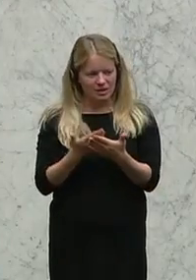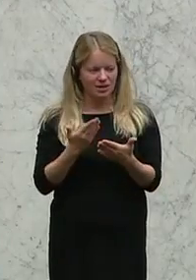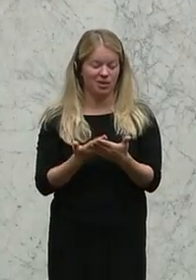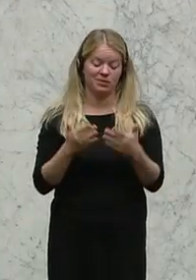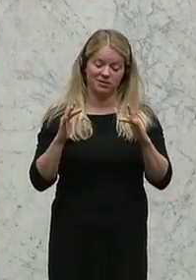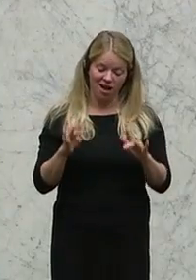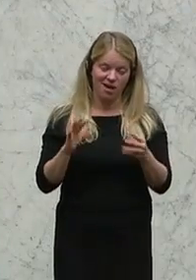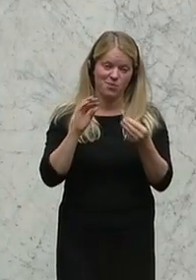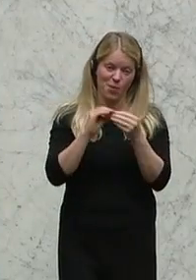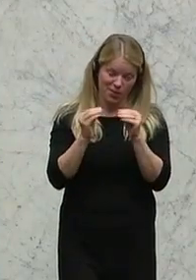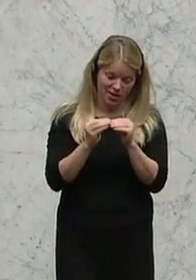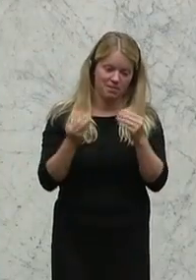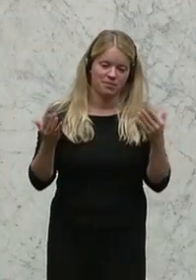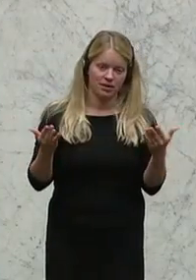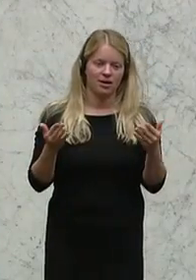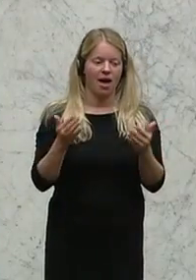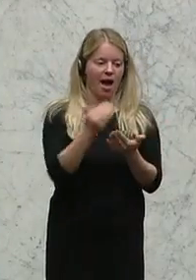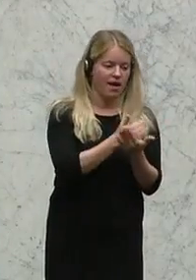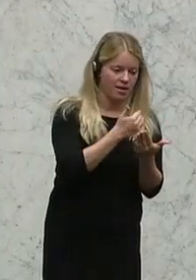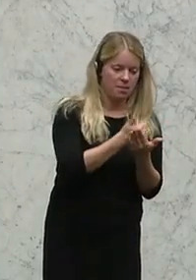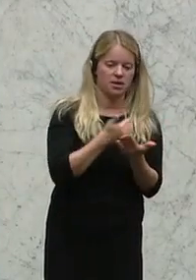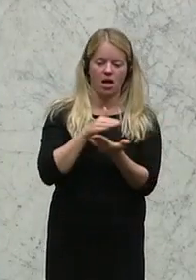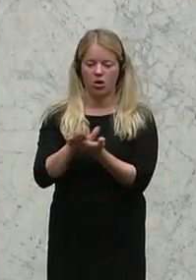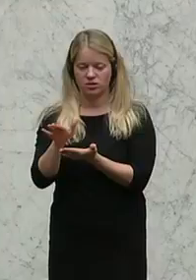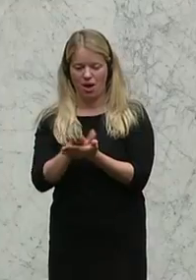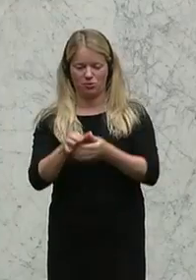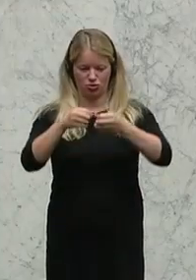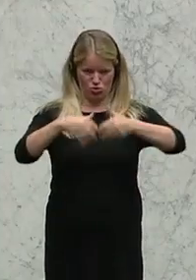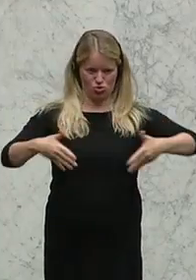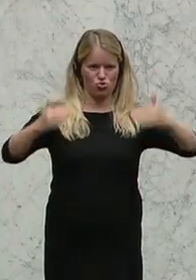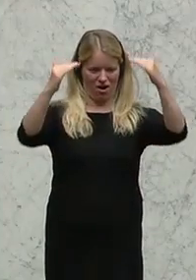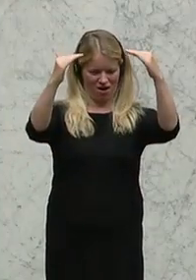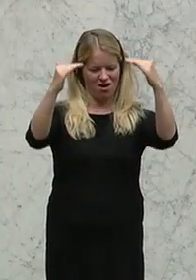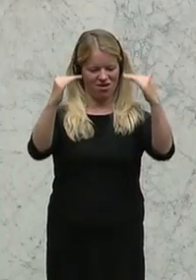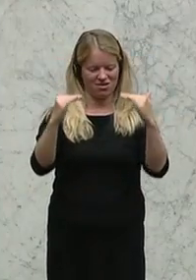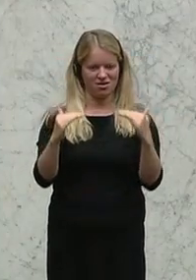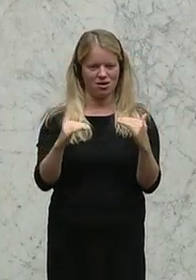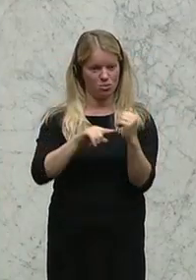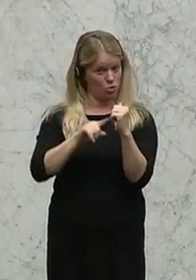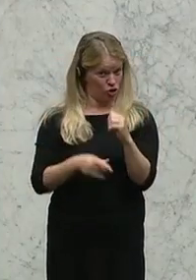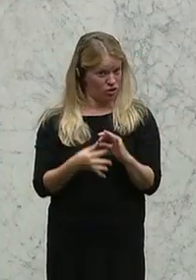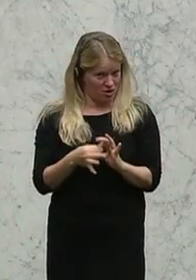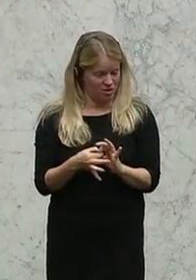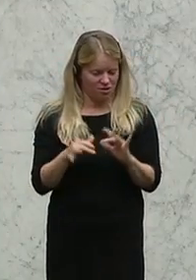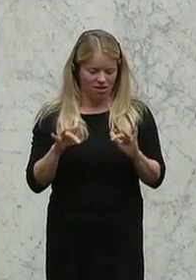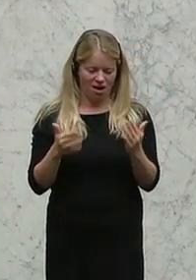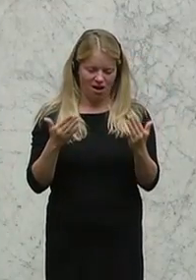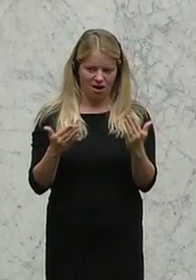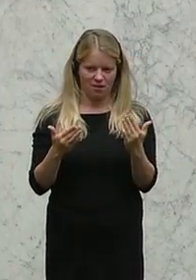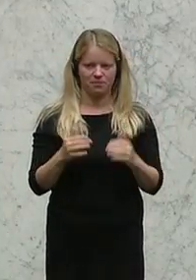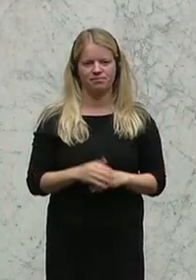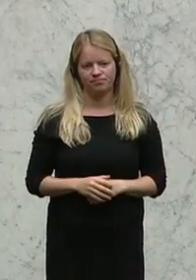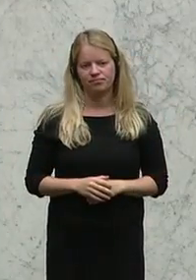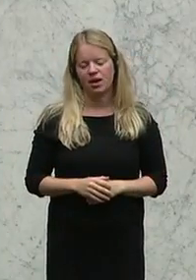Probleme aus, die wir in den Einnahmen- und Ausgabenstrukturen des Budgets haben. Ja, das wäre eine Investition in die